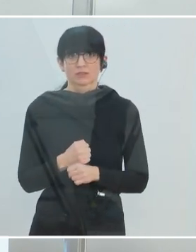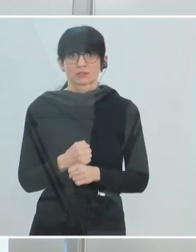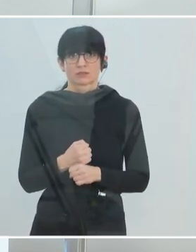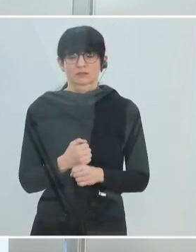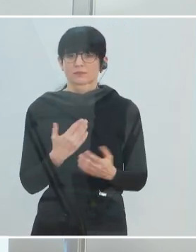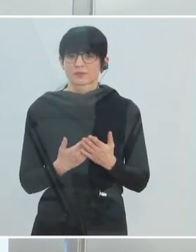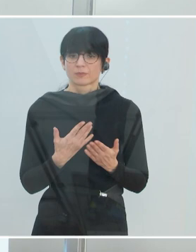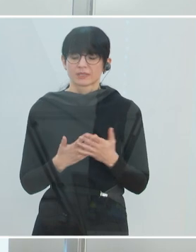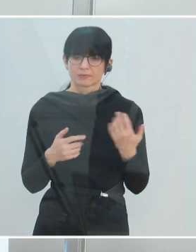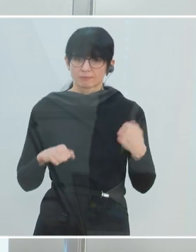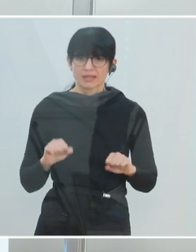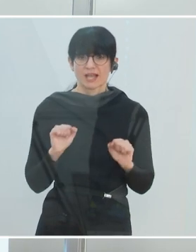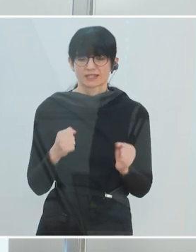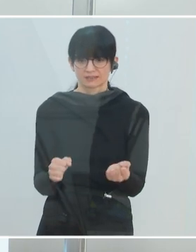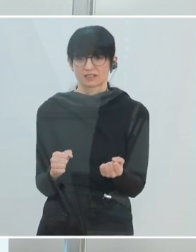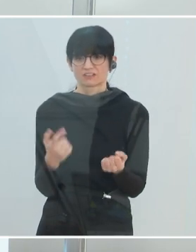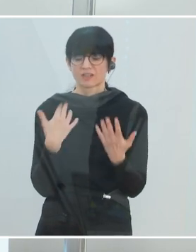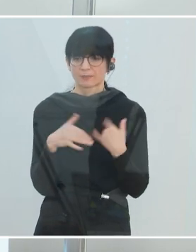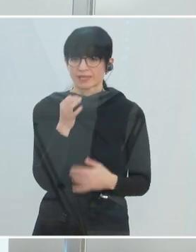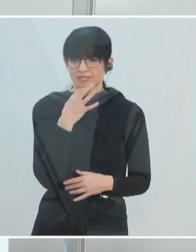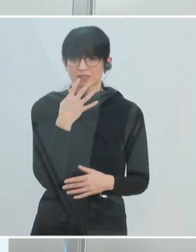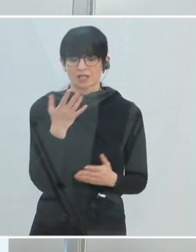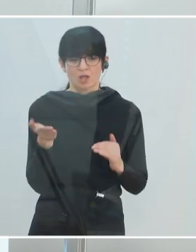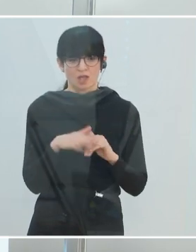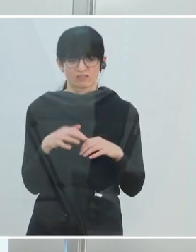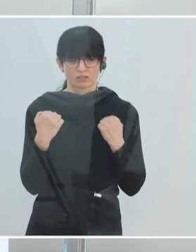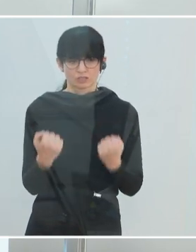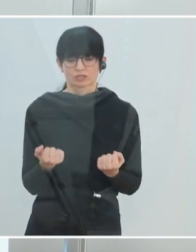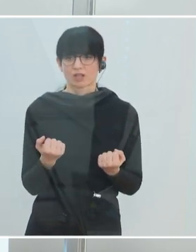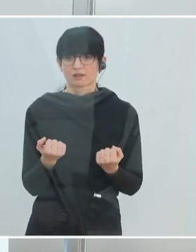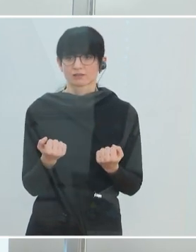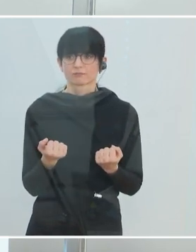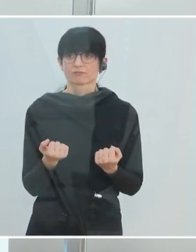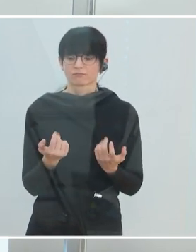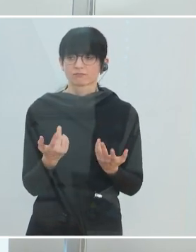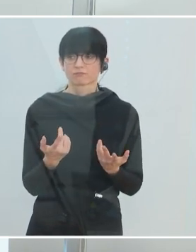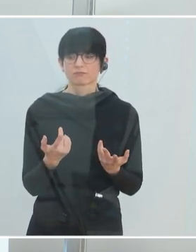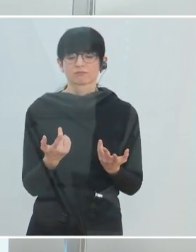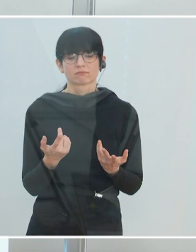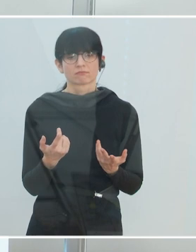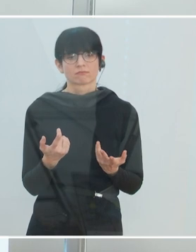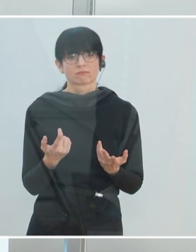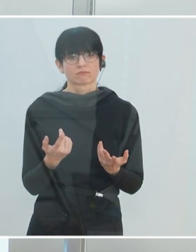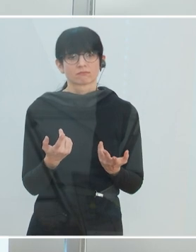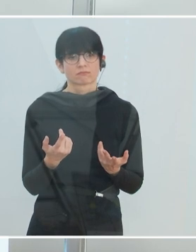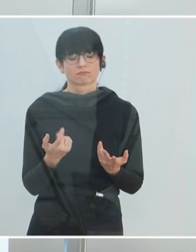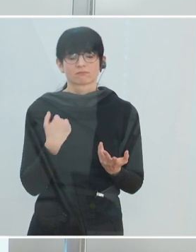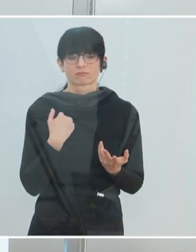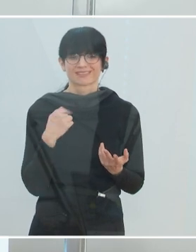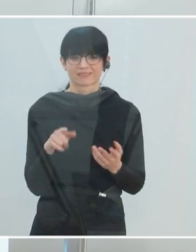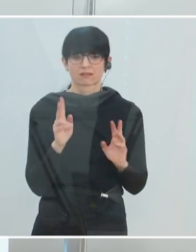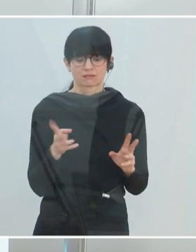noch aktiver als bisher, noch präziser, noch stärker in den Mittelpunkt gerückt, auch in unserer Arbeit selbst darauf